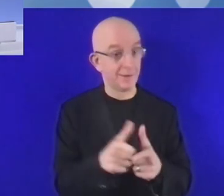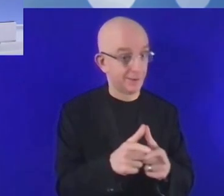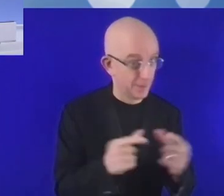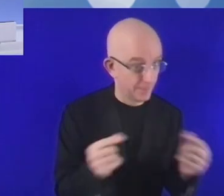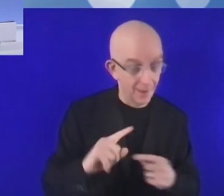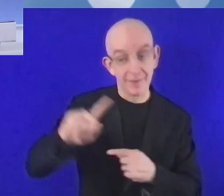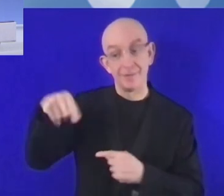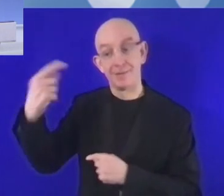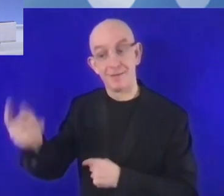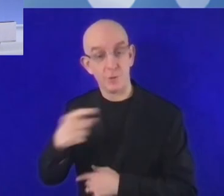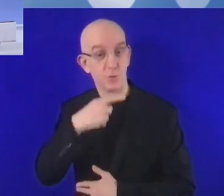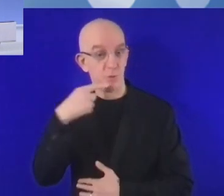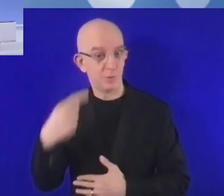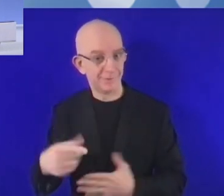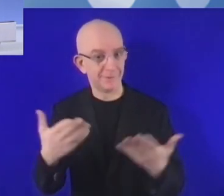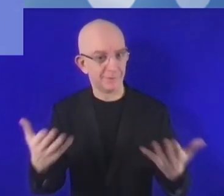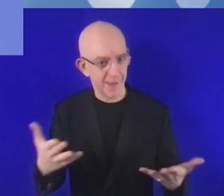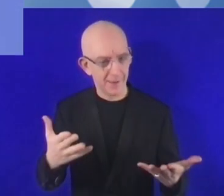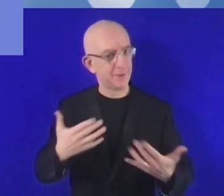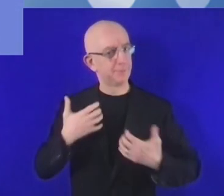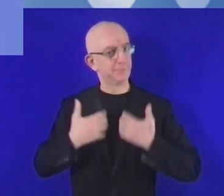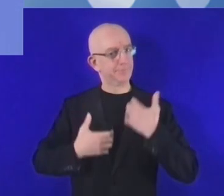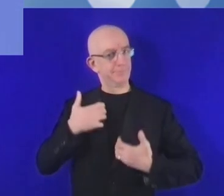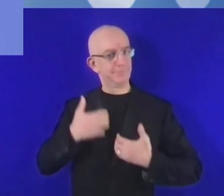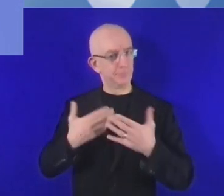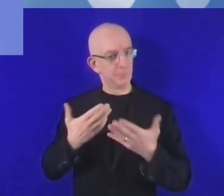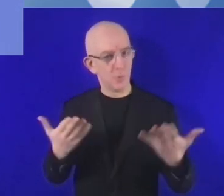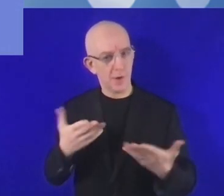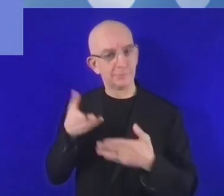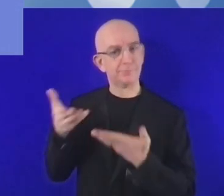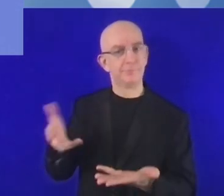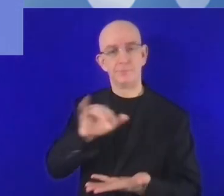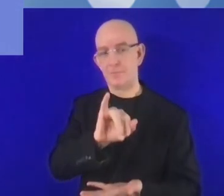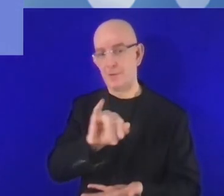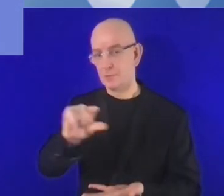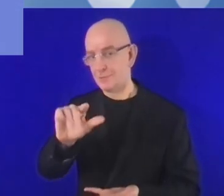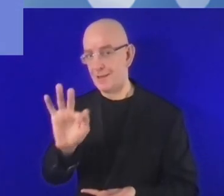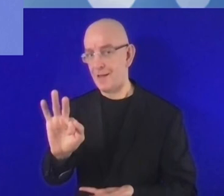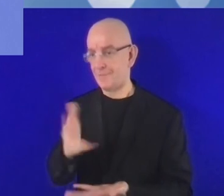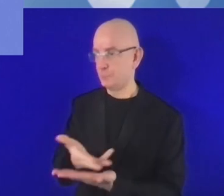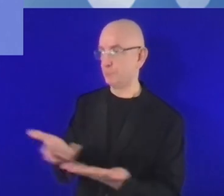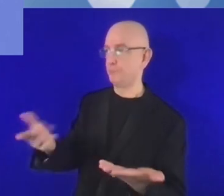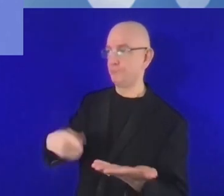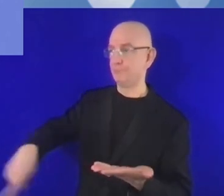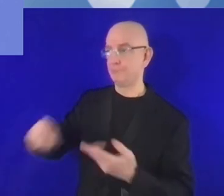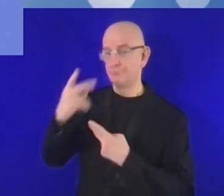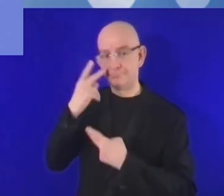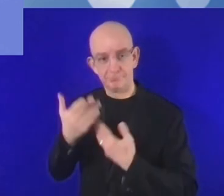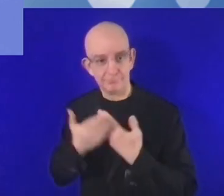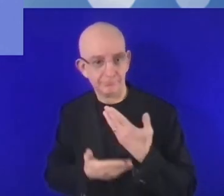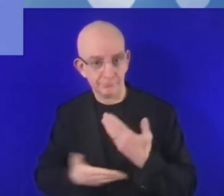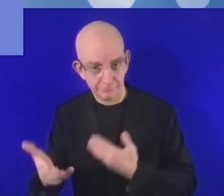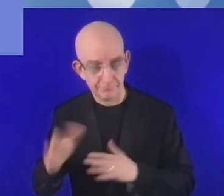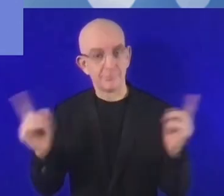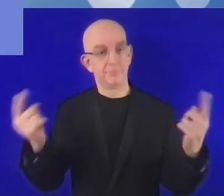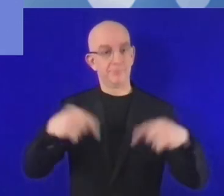وفي عام 2025 سوف نتجه إلى روسيا في قمة مماثلة.